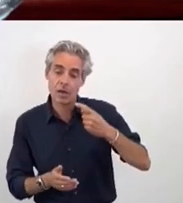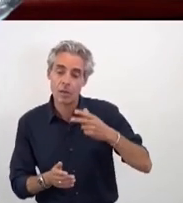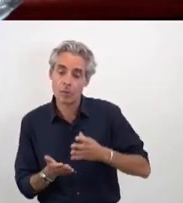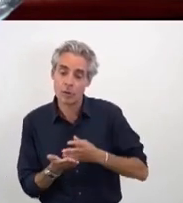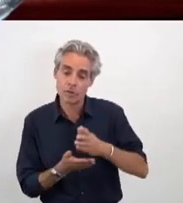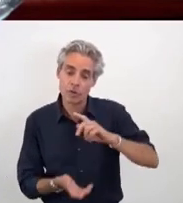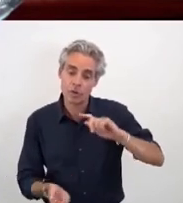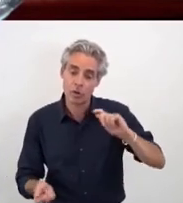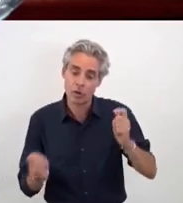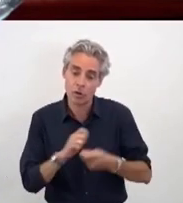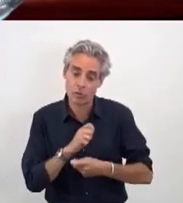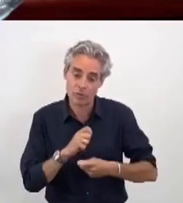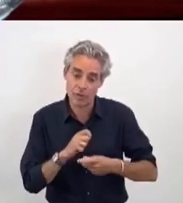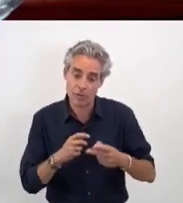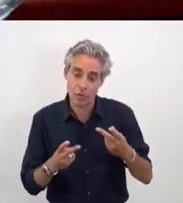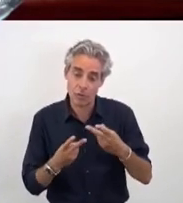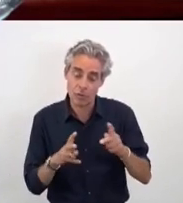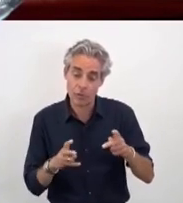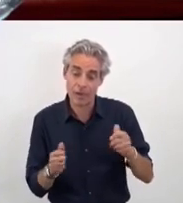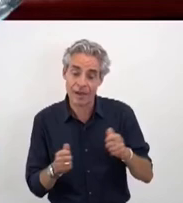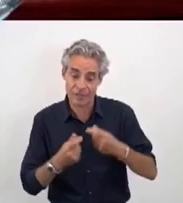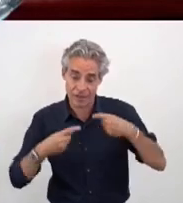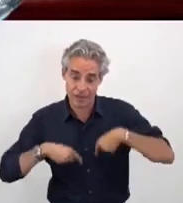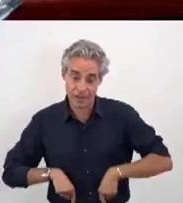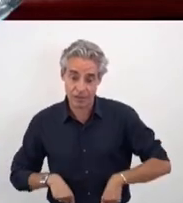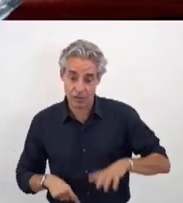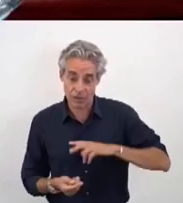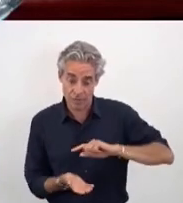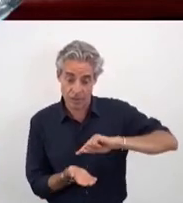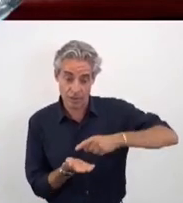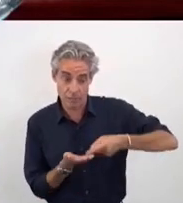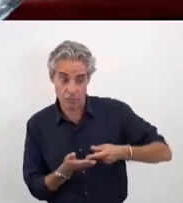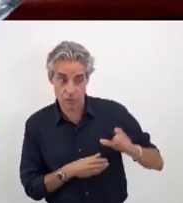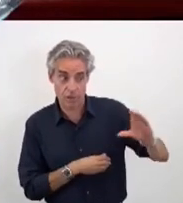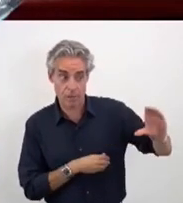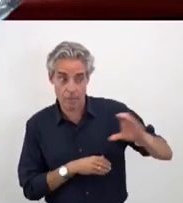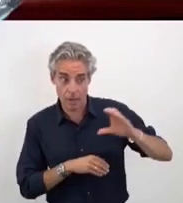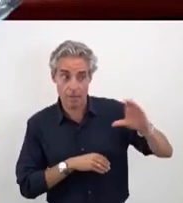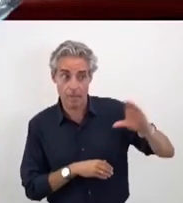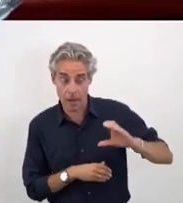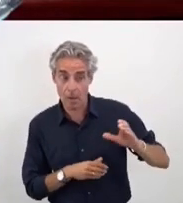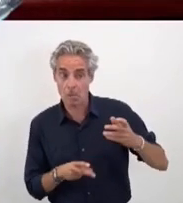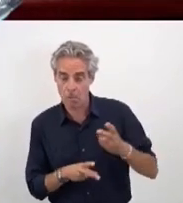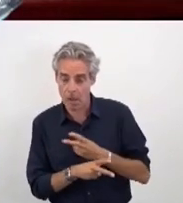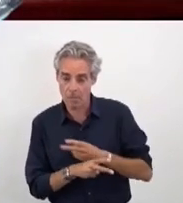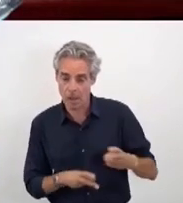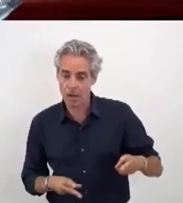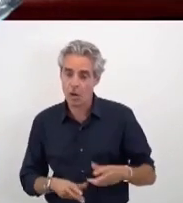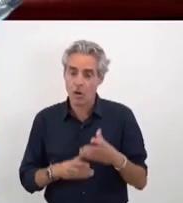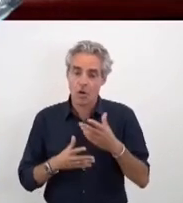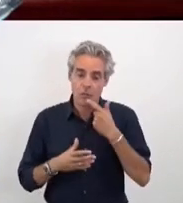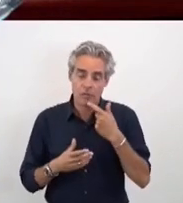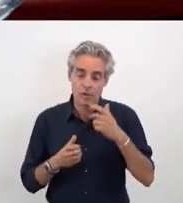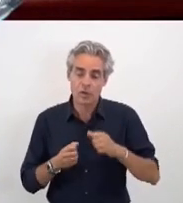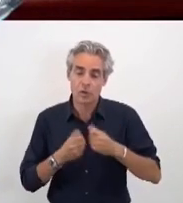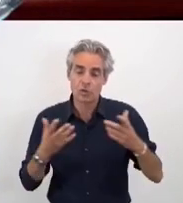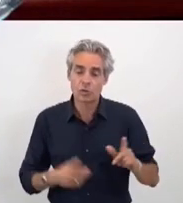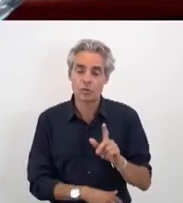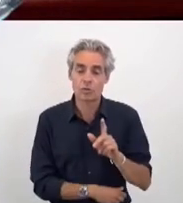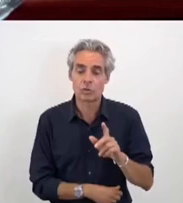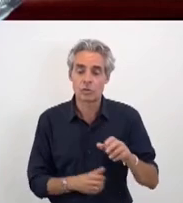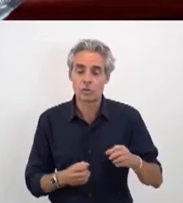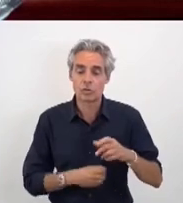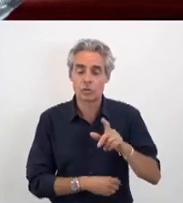urbain. Avec l'État, nous avions des budgets importants. Il était question de développer une super guppe gestion urbaine de